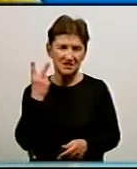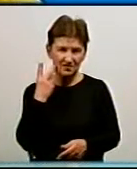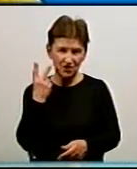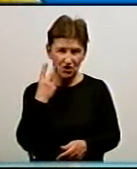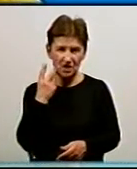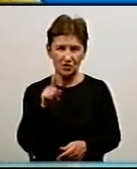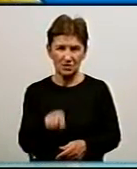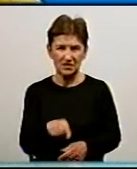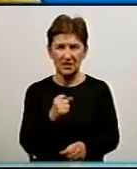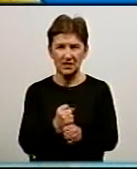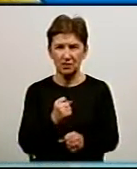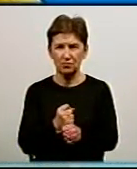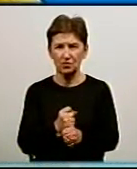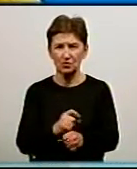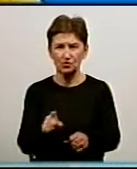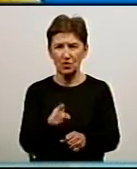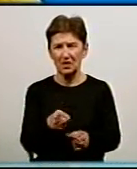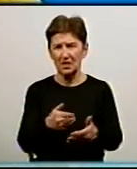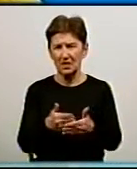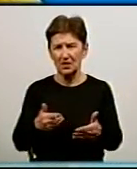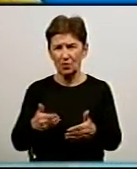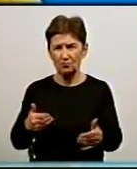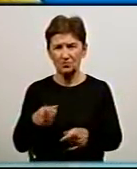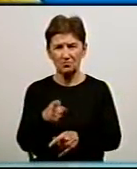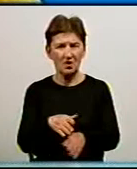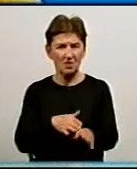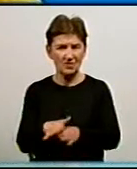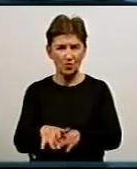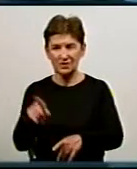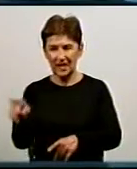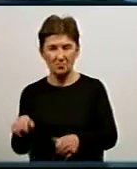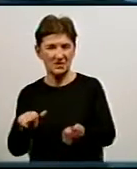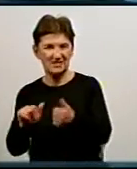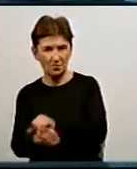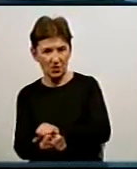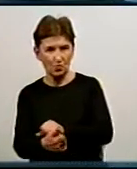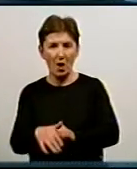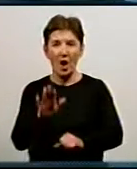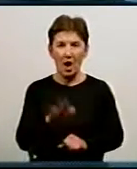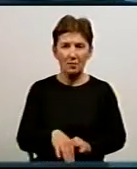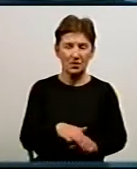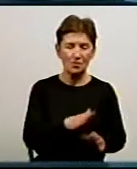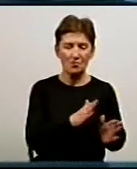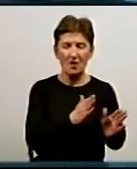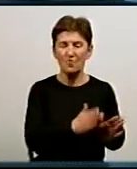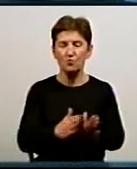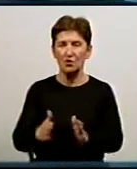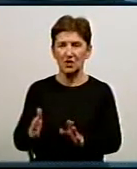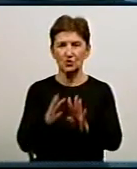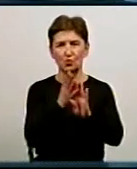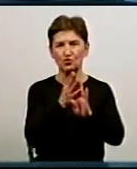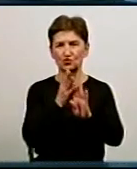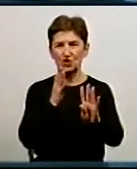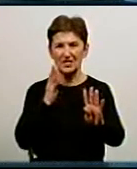ті роботи, які мешканці раніше, які написали заяву, виконуємо там заміну, а потім в порядку черги виконуємо